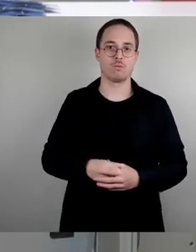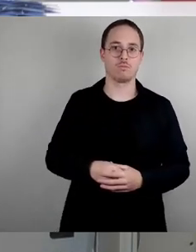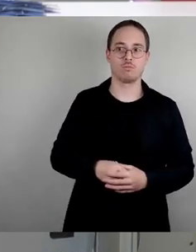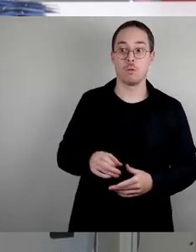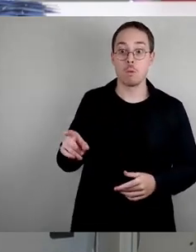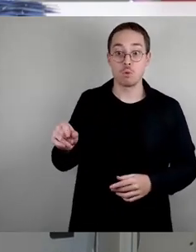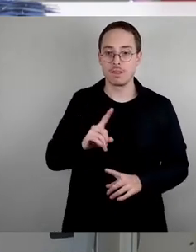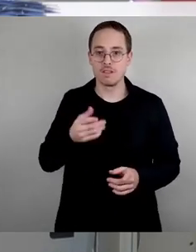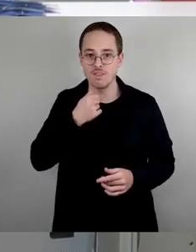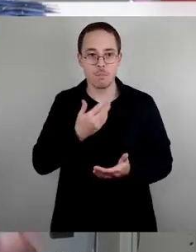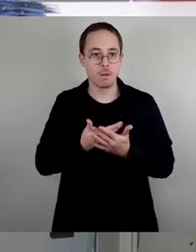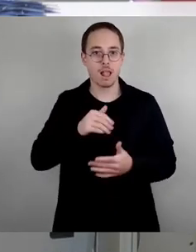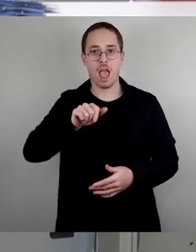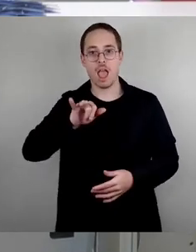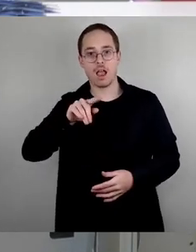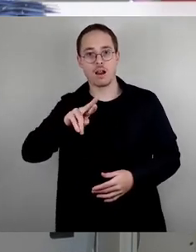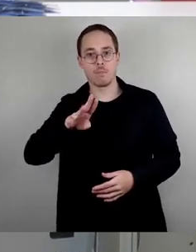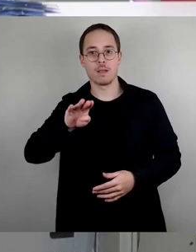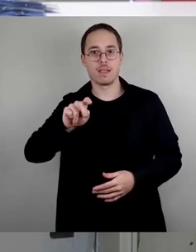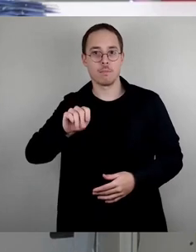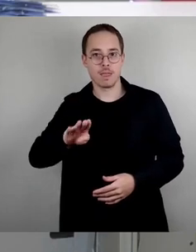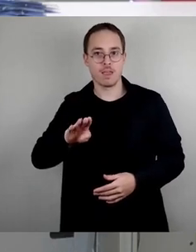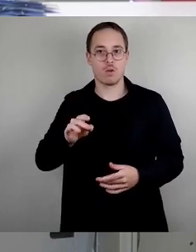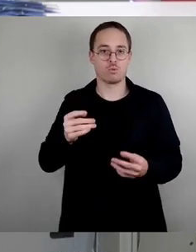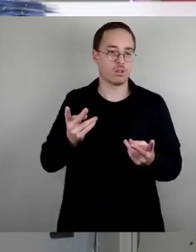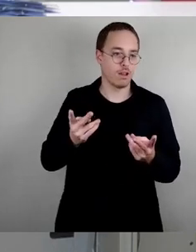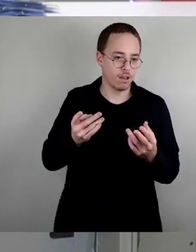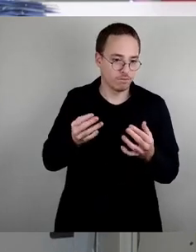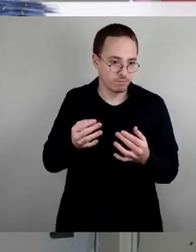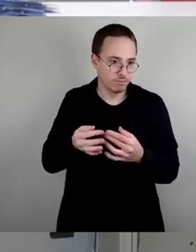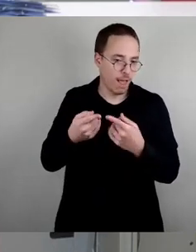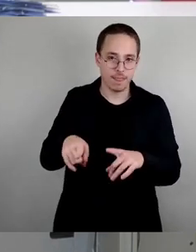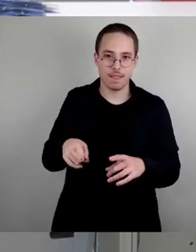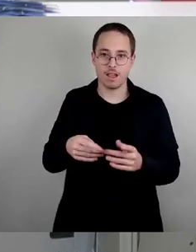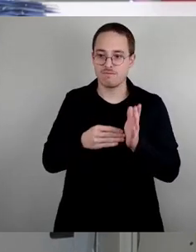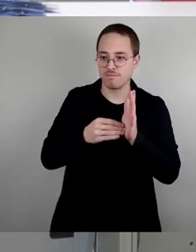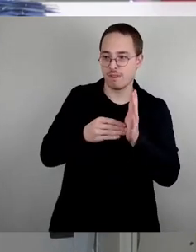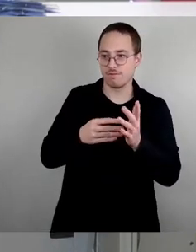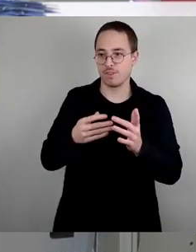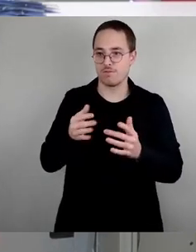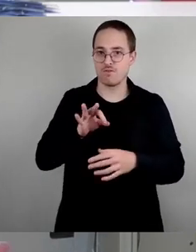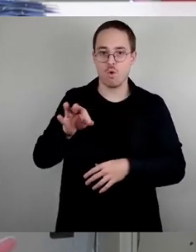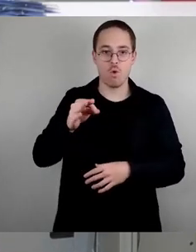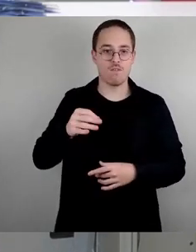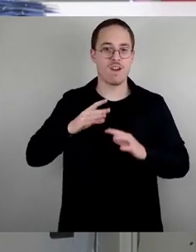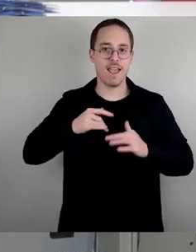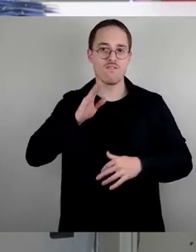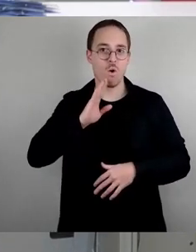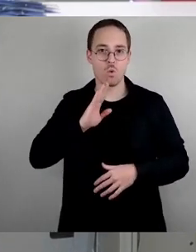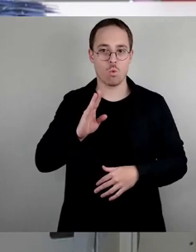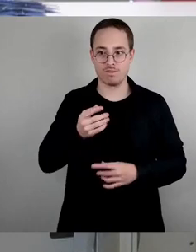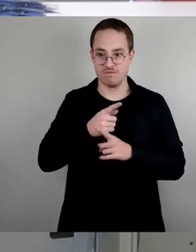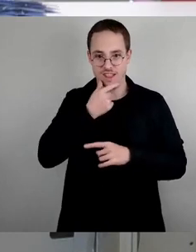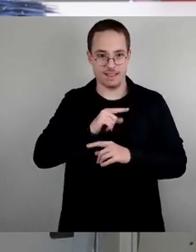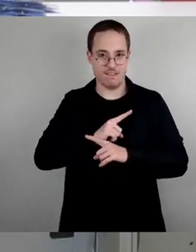jegliche Form von Ferienwohnungen verbieten wollen. Das ist ja Quatsch, es zu behaupten.